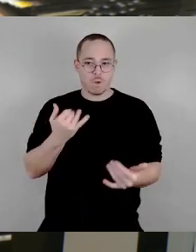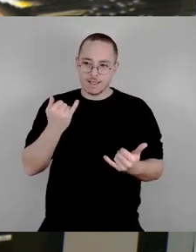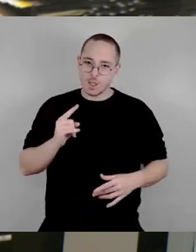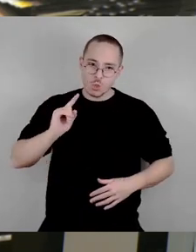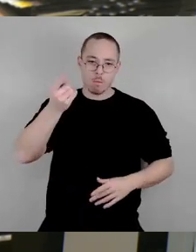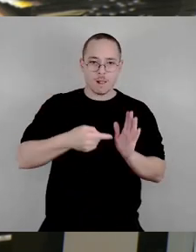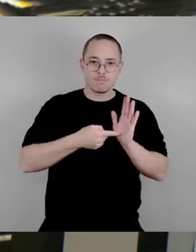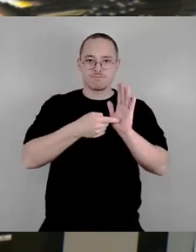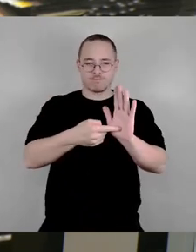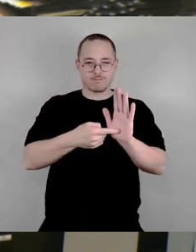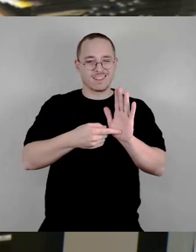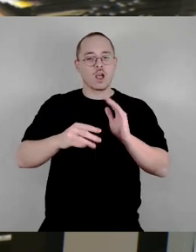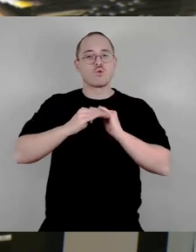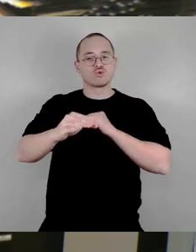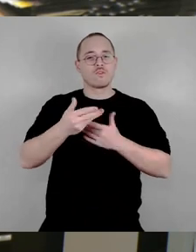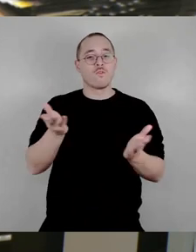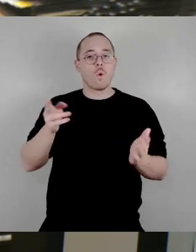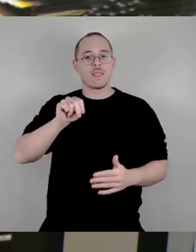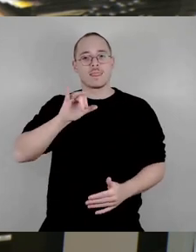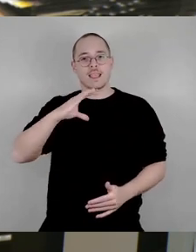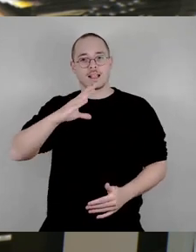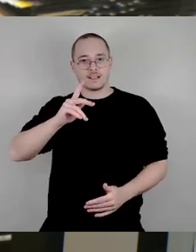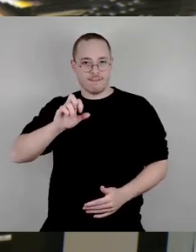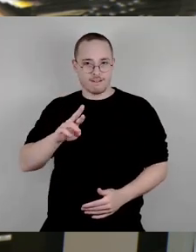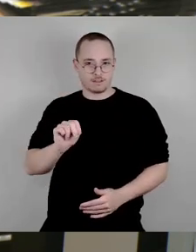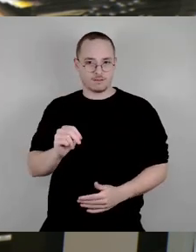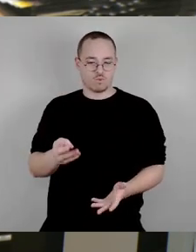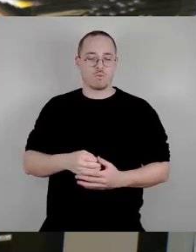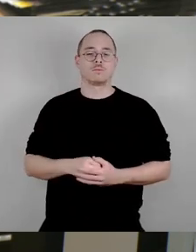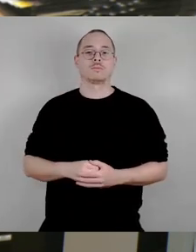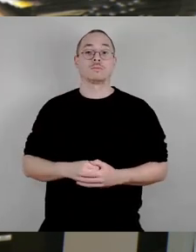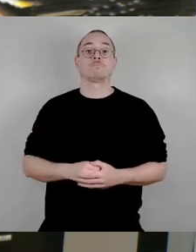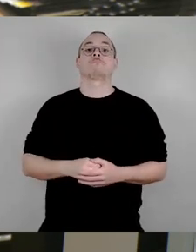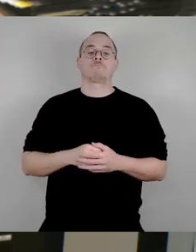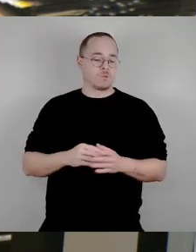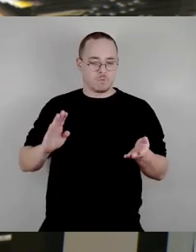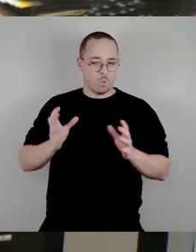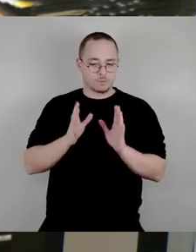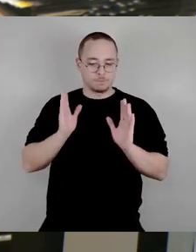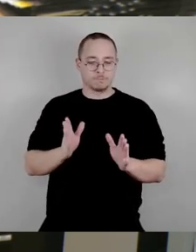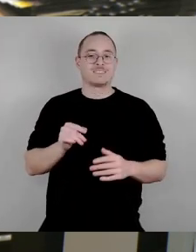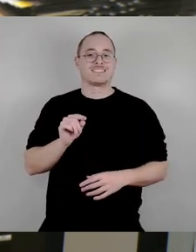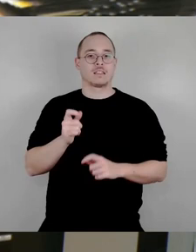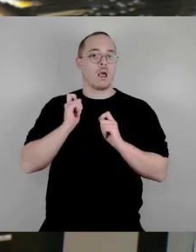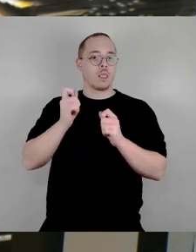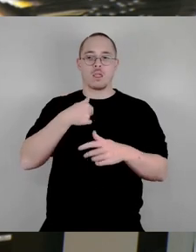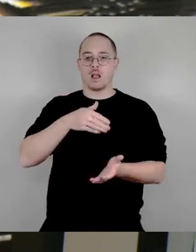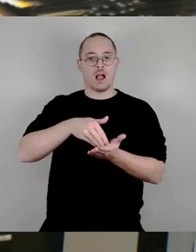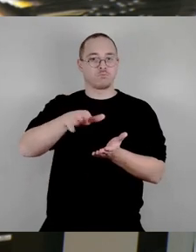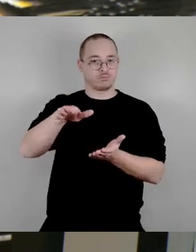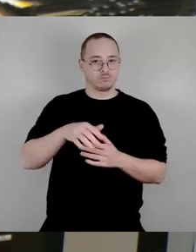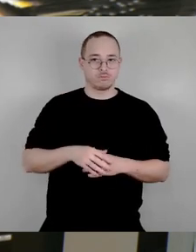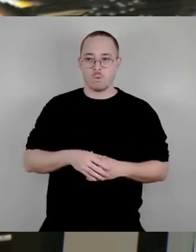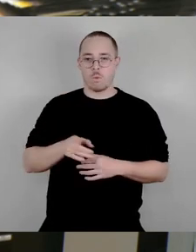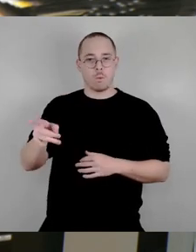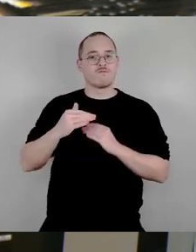Kurz und gut. Der Antrag wird von uns abgelehnt werden. Wir sehen keinen Sinn, dass wir jetzt als Stadt hier irgendwelche Flächen erwerben. Die Stadt soll